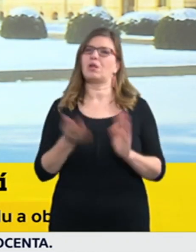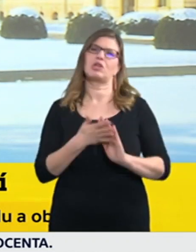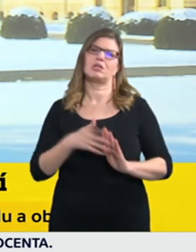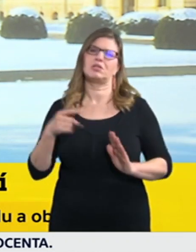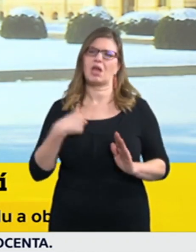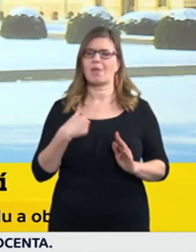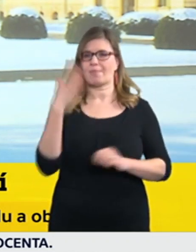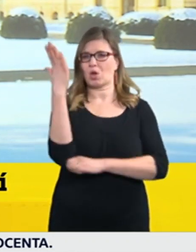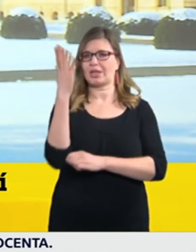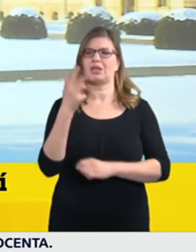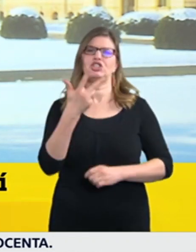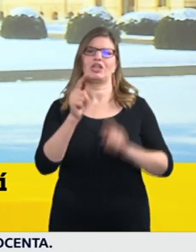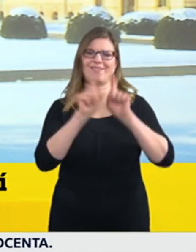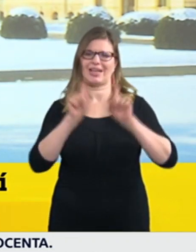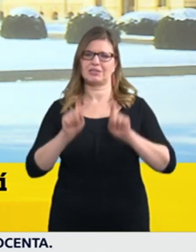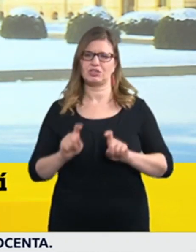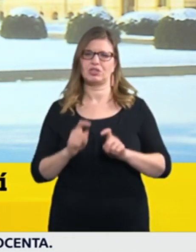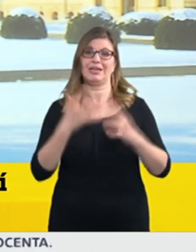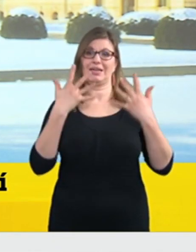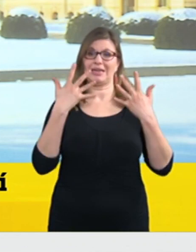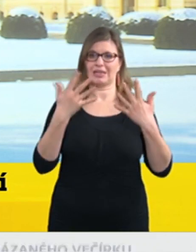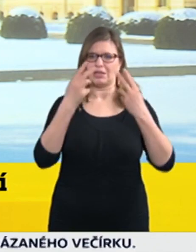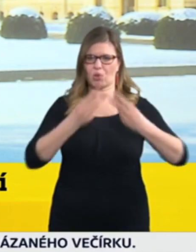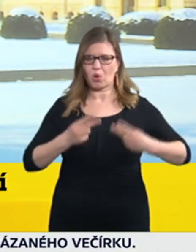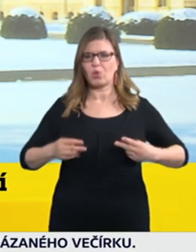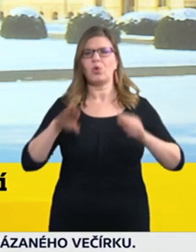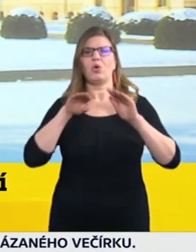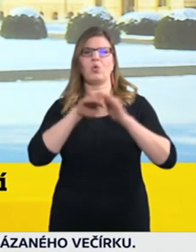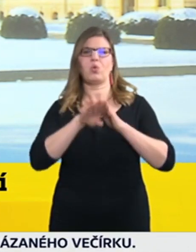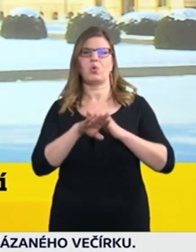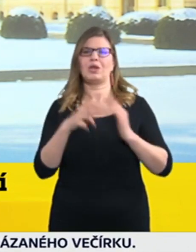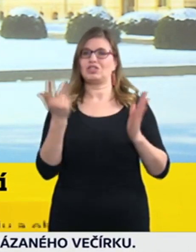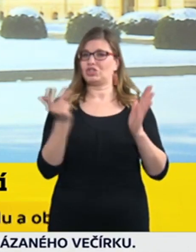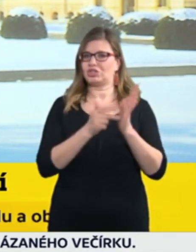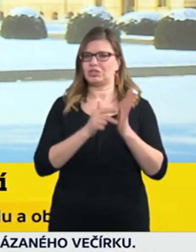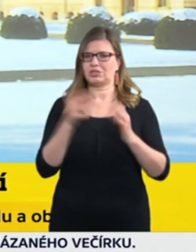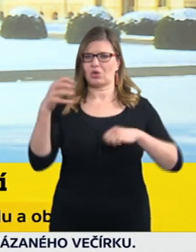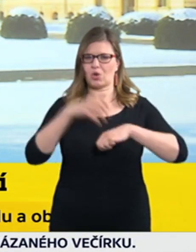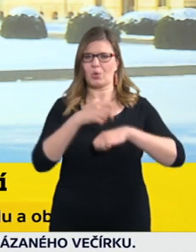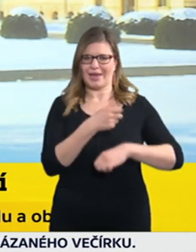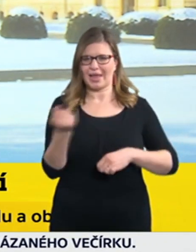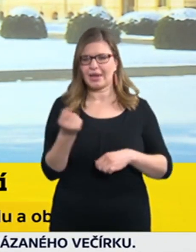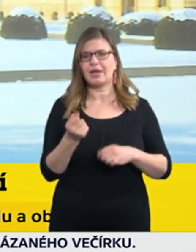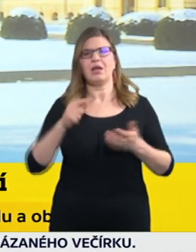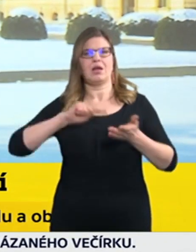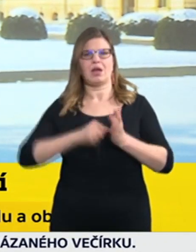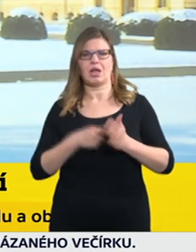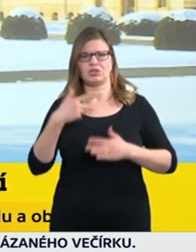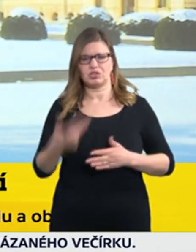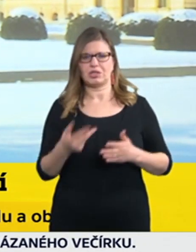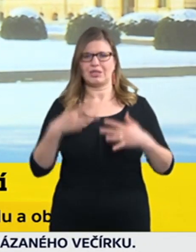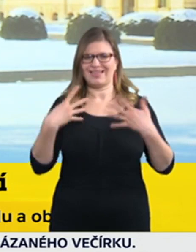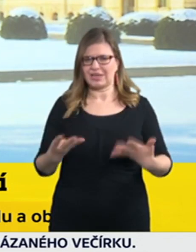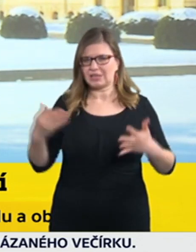hotelu, tak je to 3000 Kč za den, za měsíc je to krátčice 90 000, pokud bylo zavřeno 2